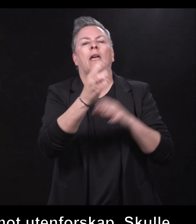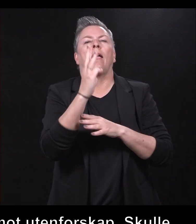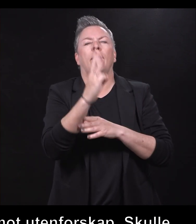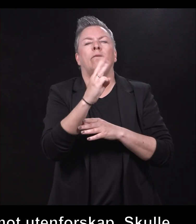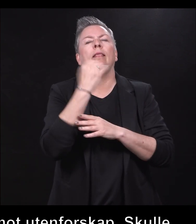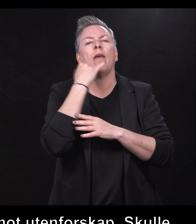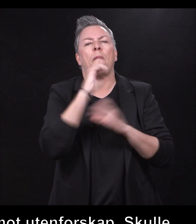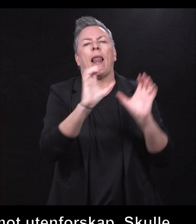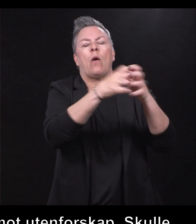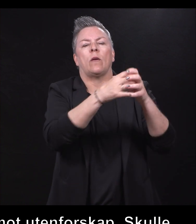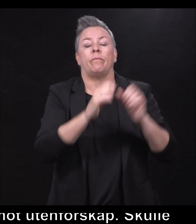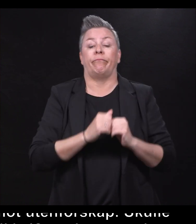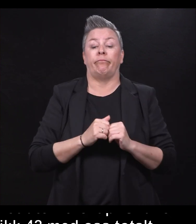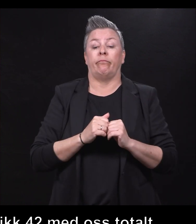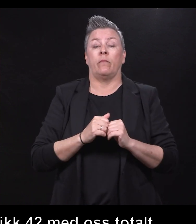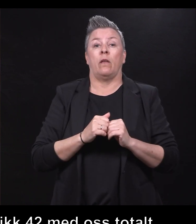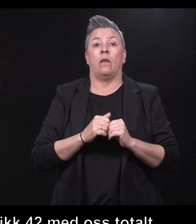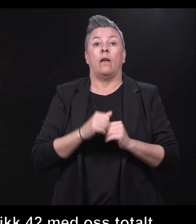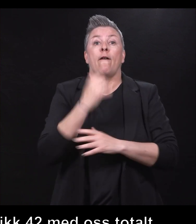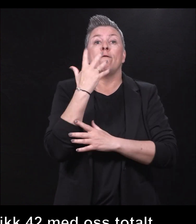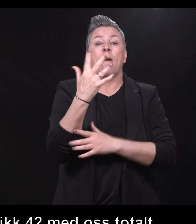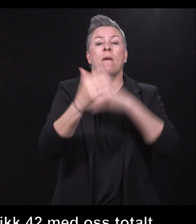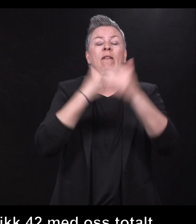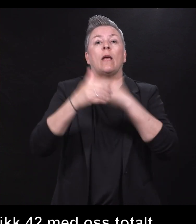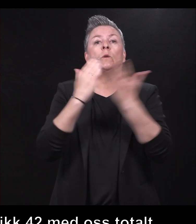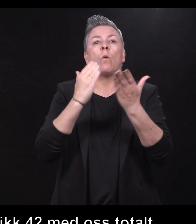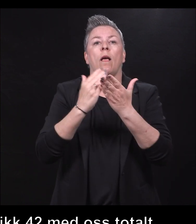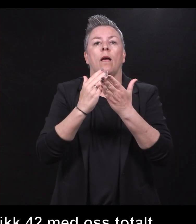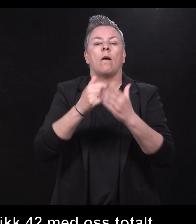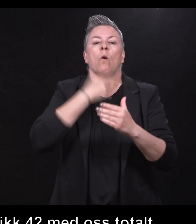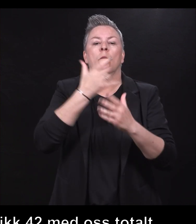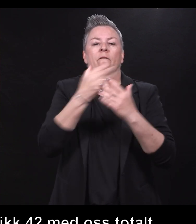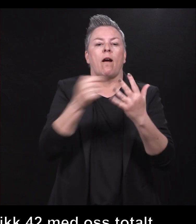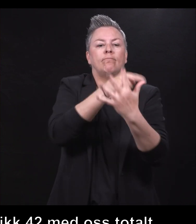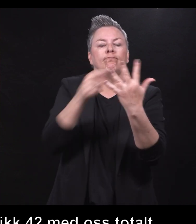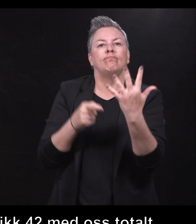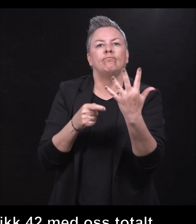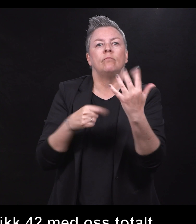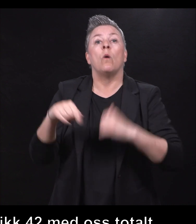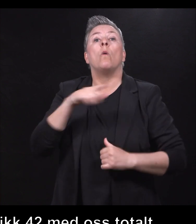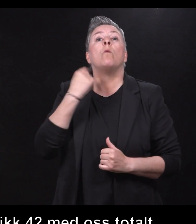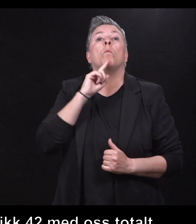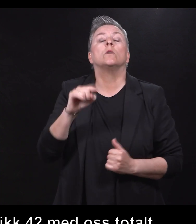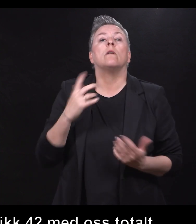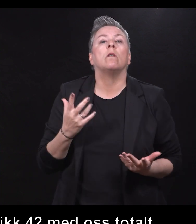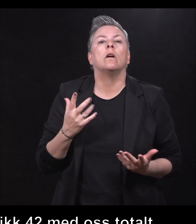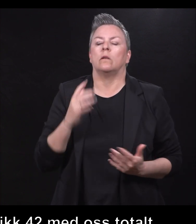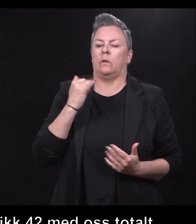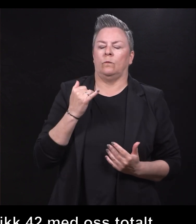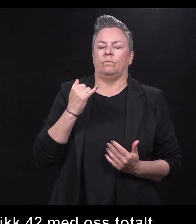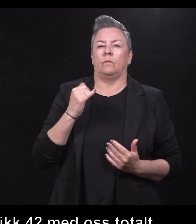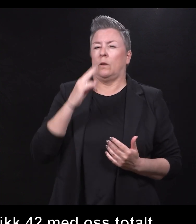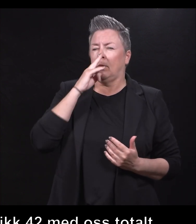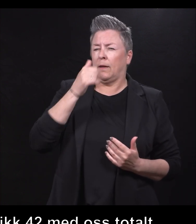Det var ungdom fra fem ulike videregående skoler. Og vår påstand er at den viktigste